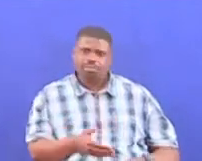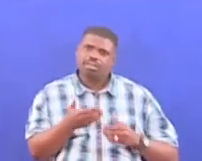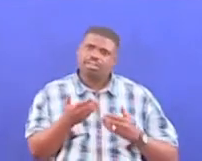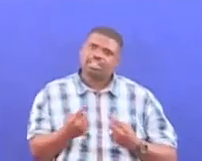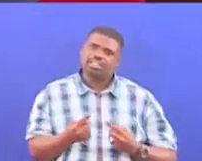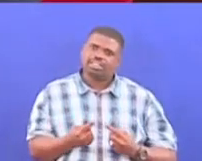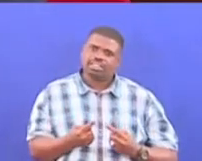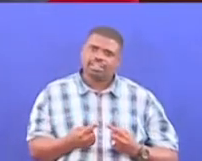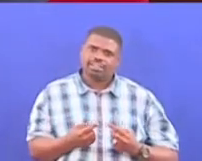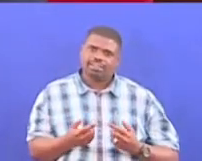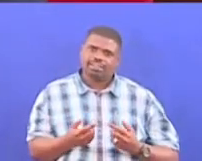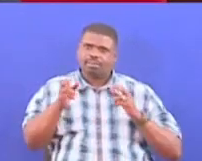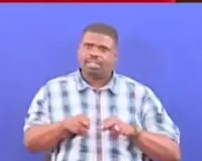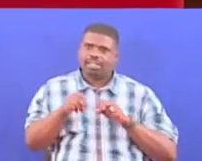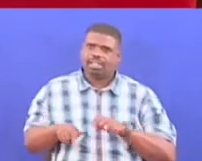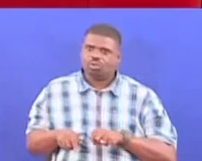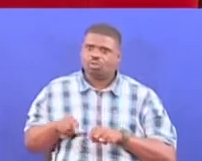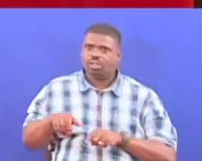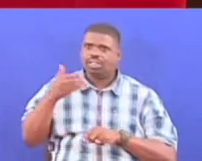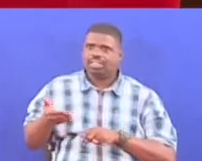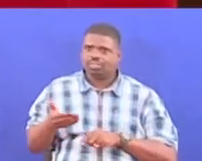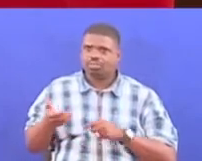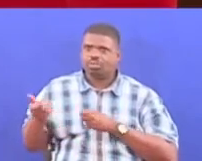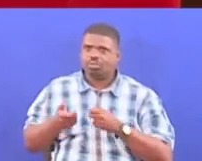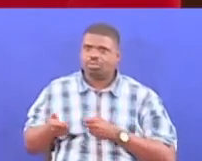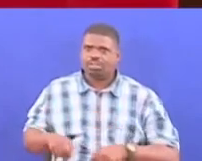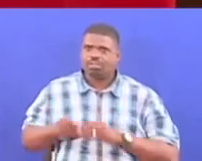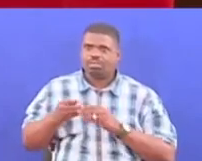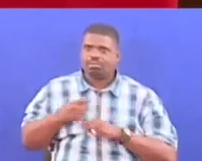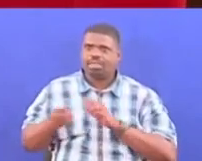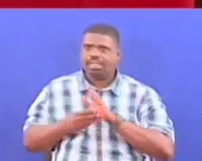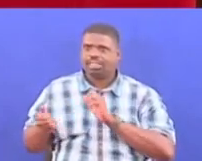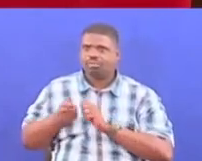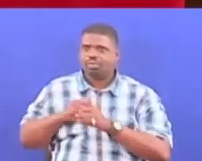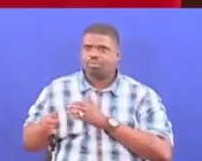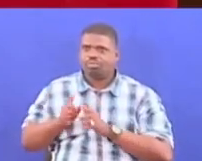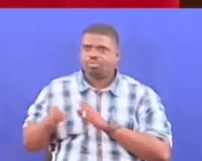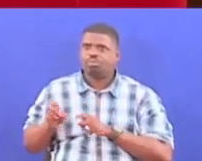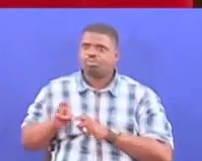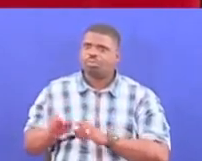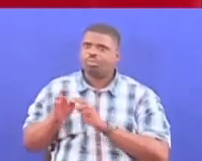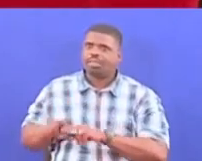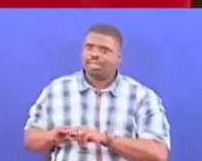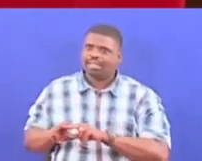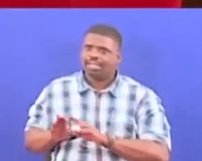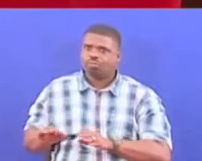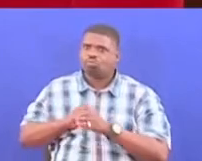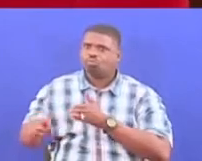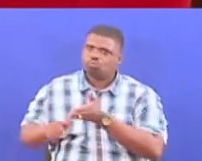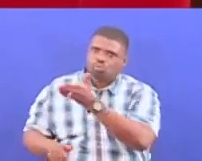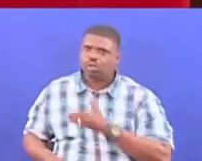ruling inatoka leo Ndeni kesho yaki Unambia ngombe zote zimeuzo mianani ya kitu Awanuluza, ukua standby, ukua mesete Standby waye